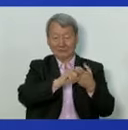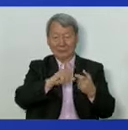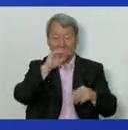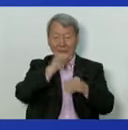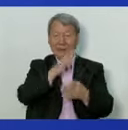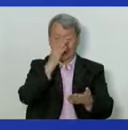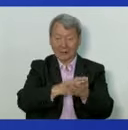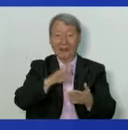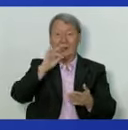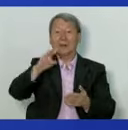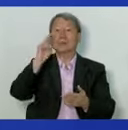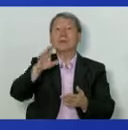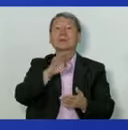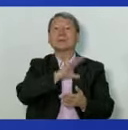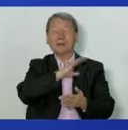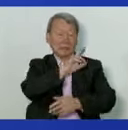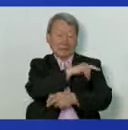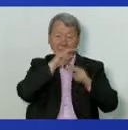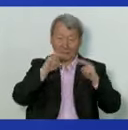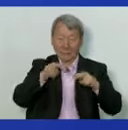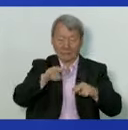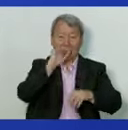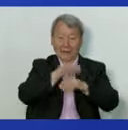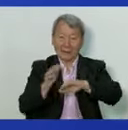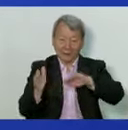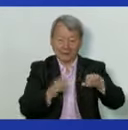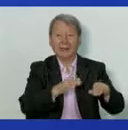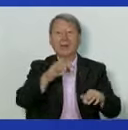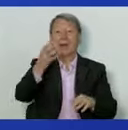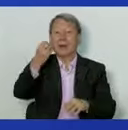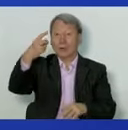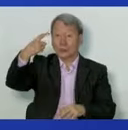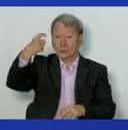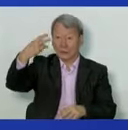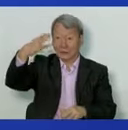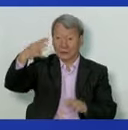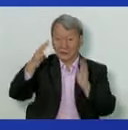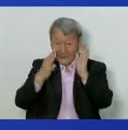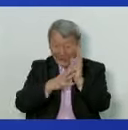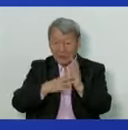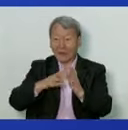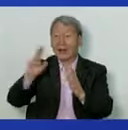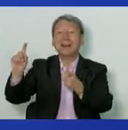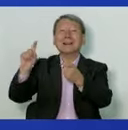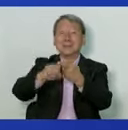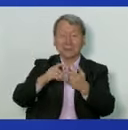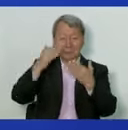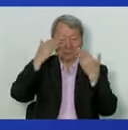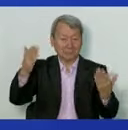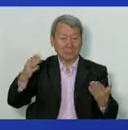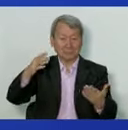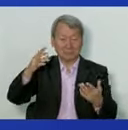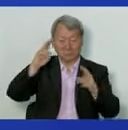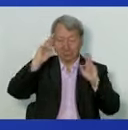людей и среди тех, кто был под медицинским наблюдением. В то же время 139 случаев источник инфекции не